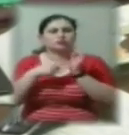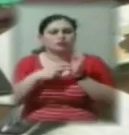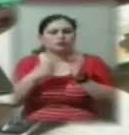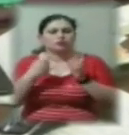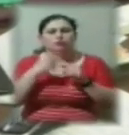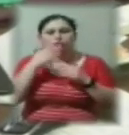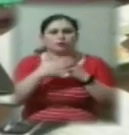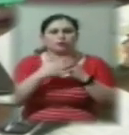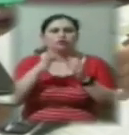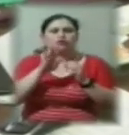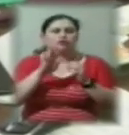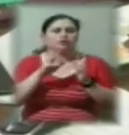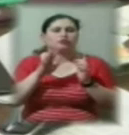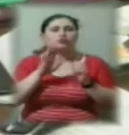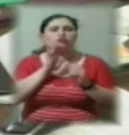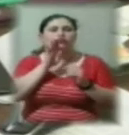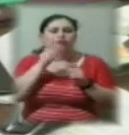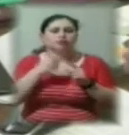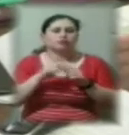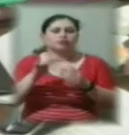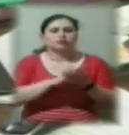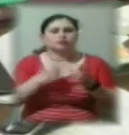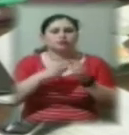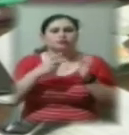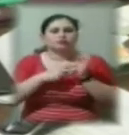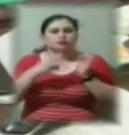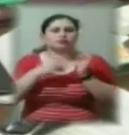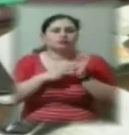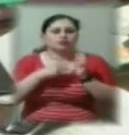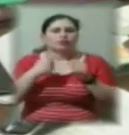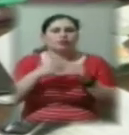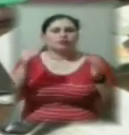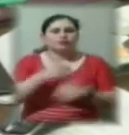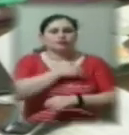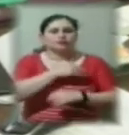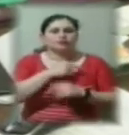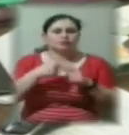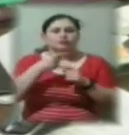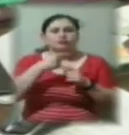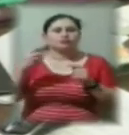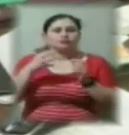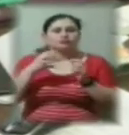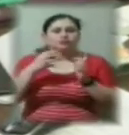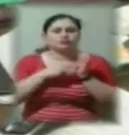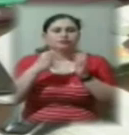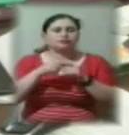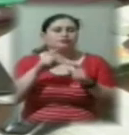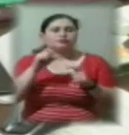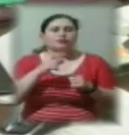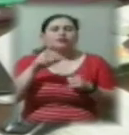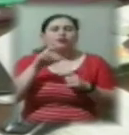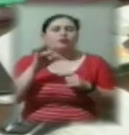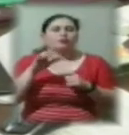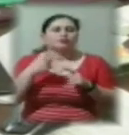ранку. І подальше вже 7, 8, 9 на зниження температури до мінус 8, без значних опадів. І десь з 10